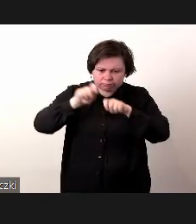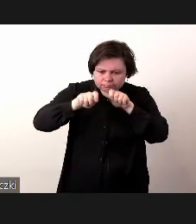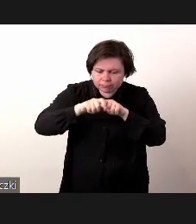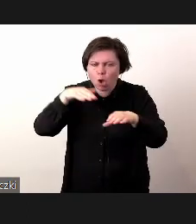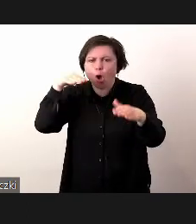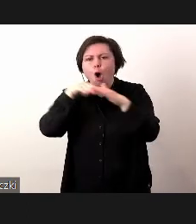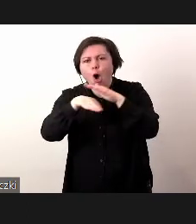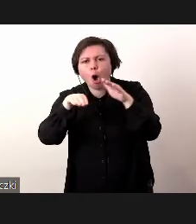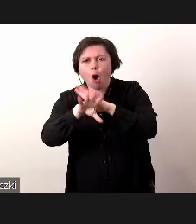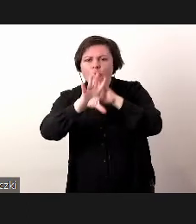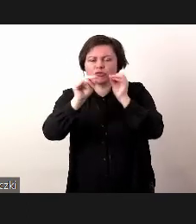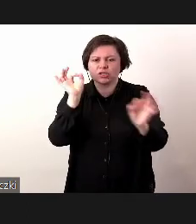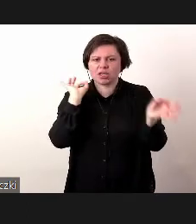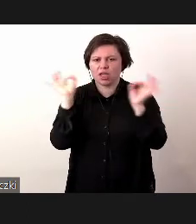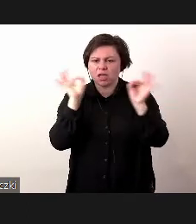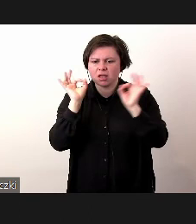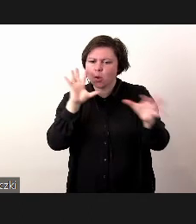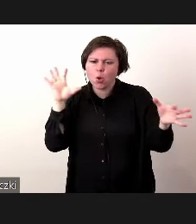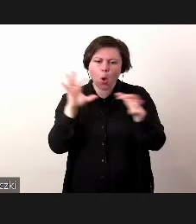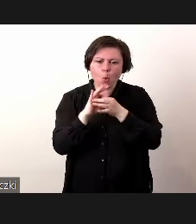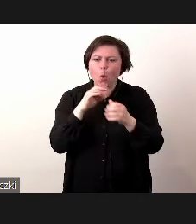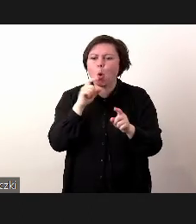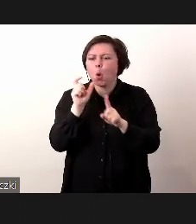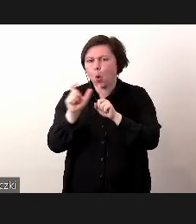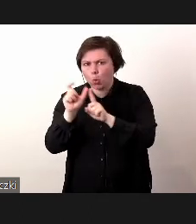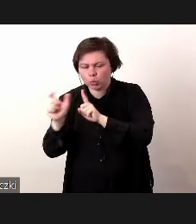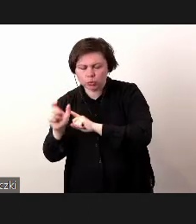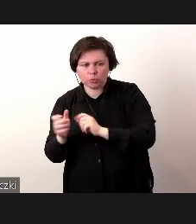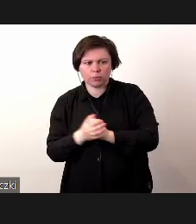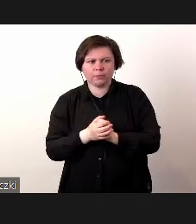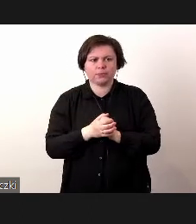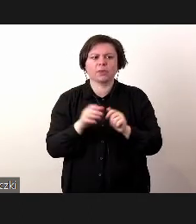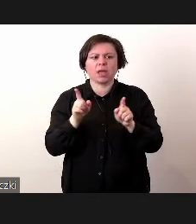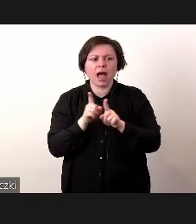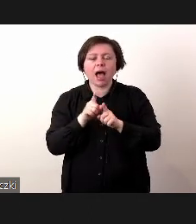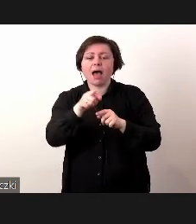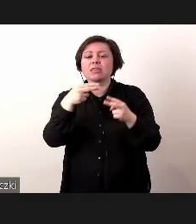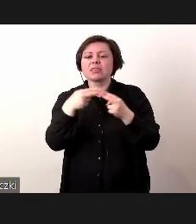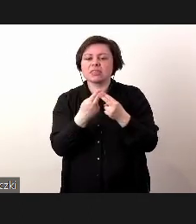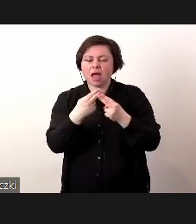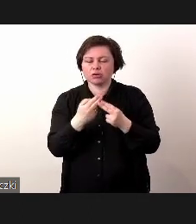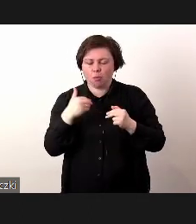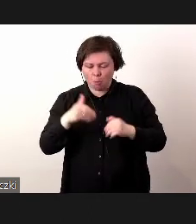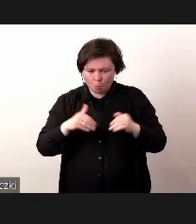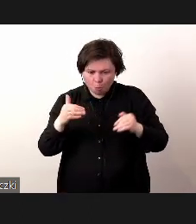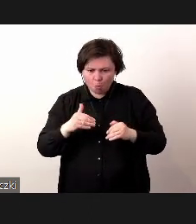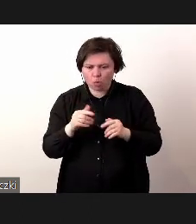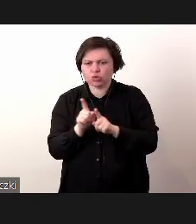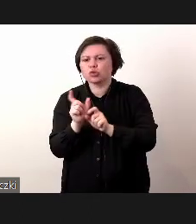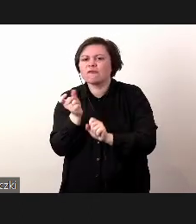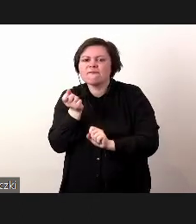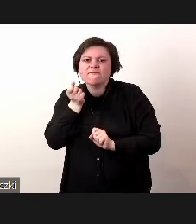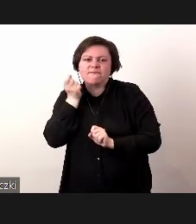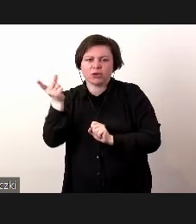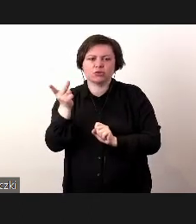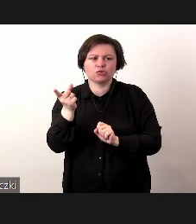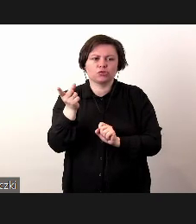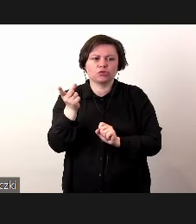przechowujemy wszystkie informacje łącznie ze słownikami, ale też zawsze z takiego narzędzia my możemy sobie wyrzucić